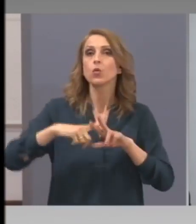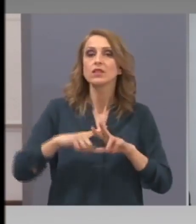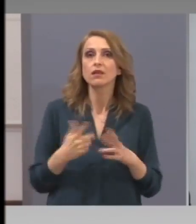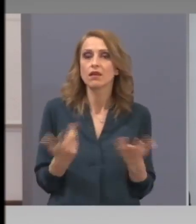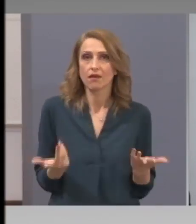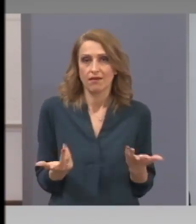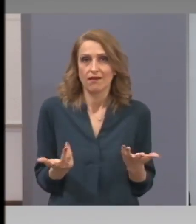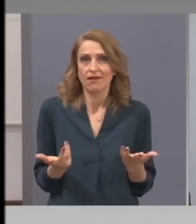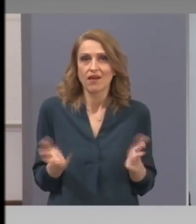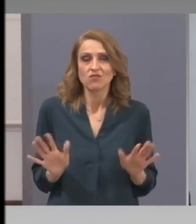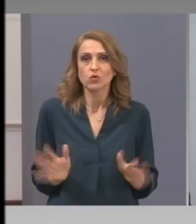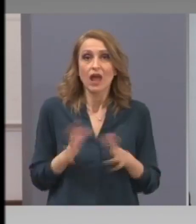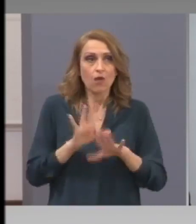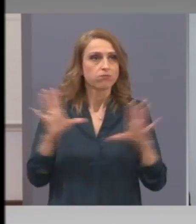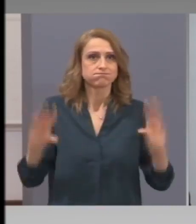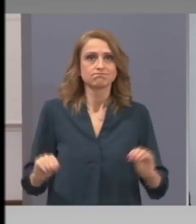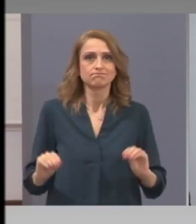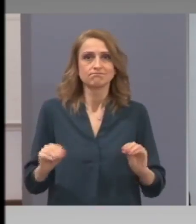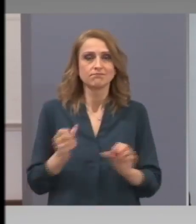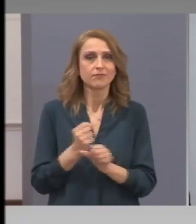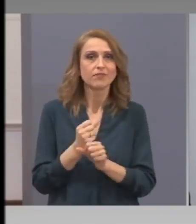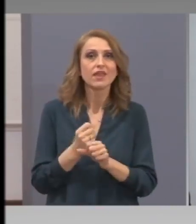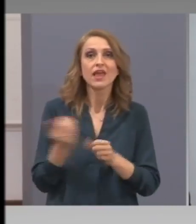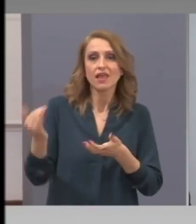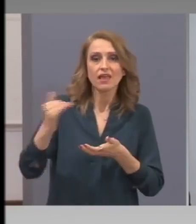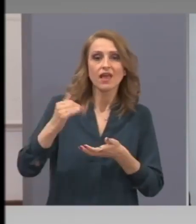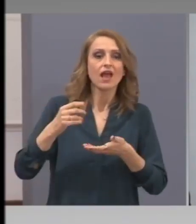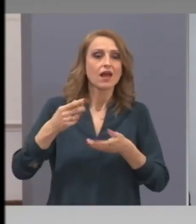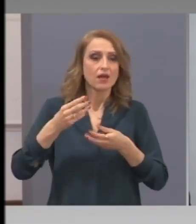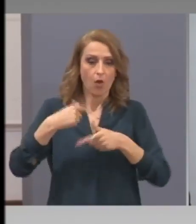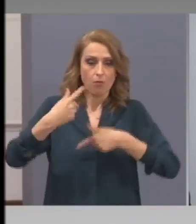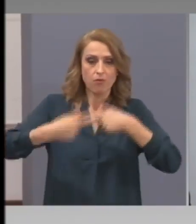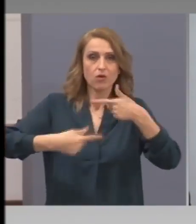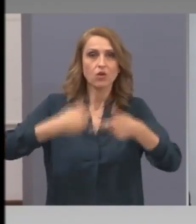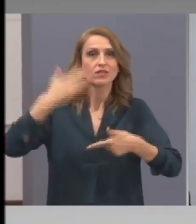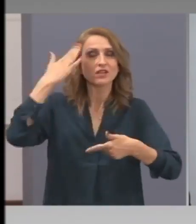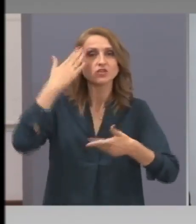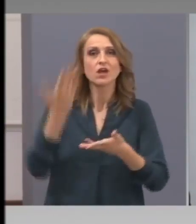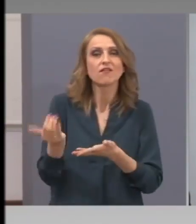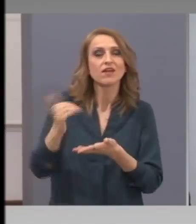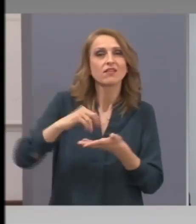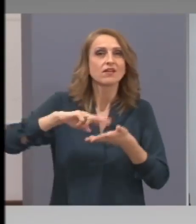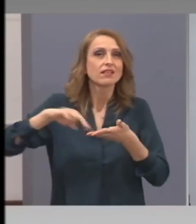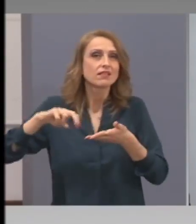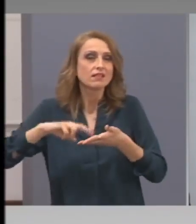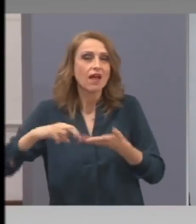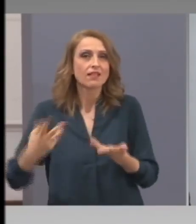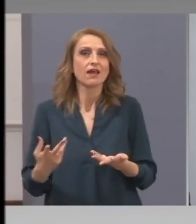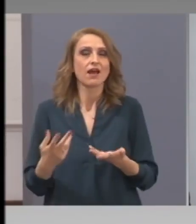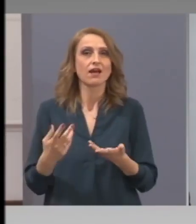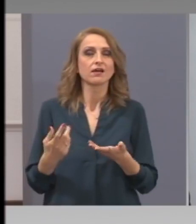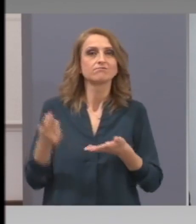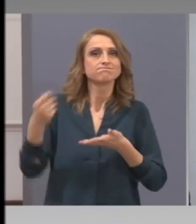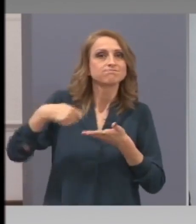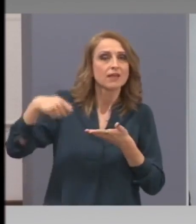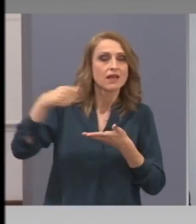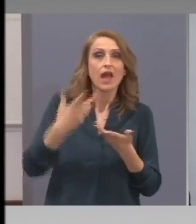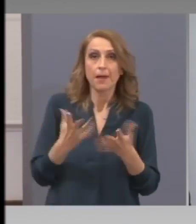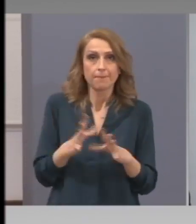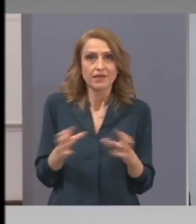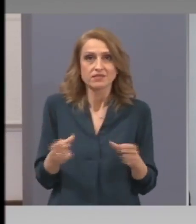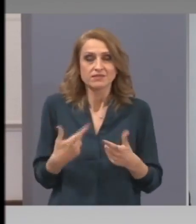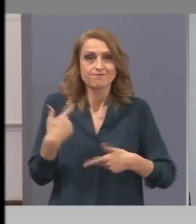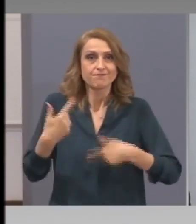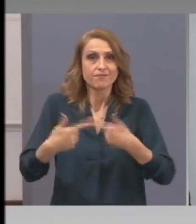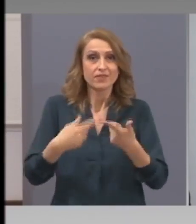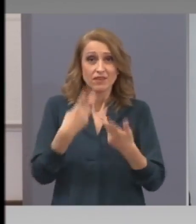постъпленията в бюджета идват от данъци, от такси, от акцизи. Когато при това ниско потребление, при тези